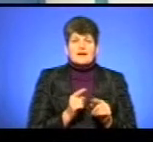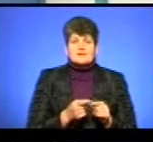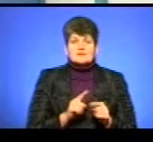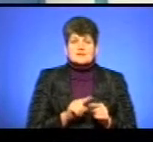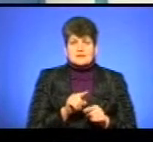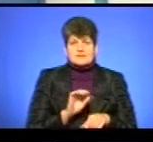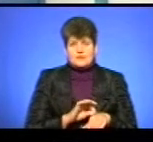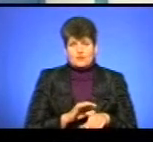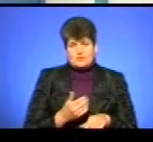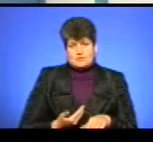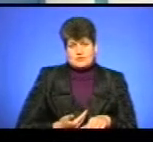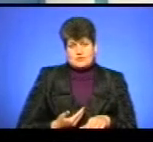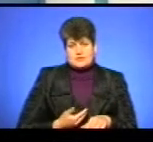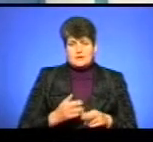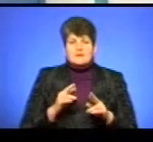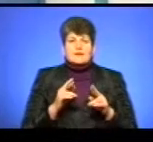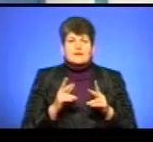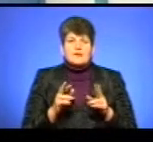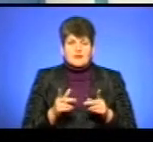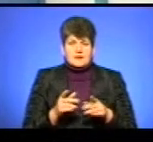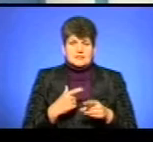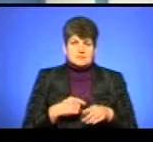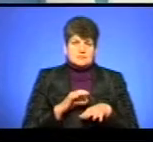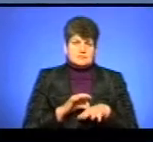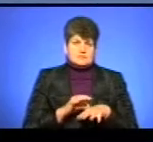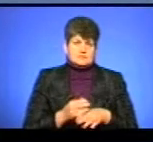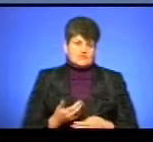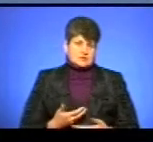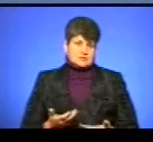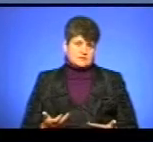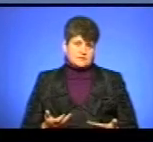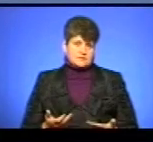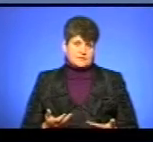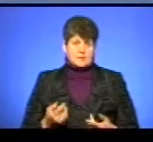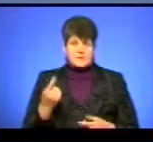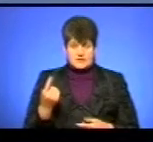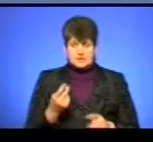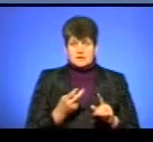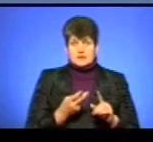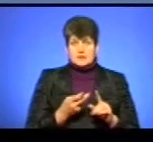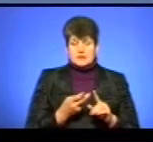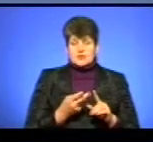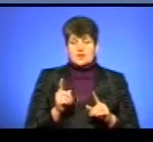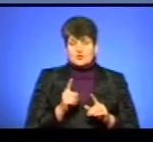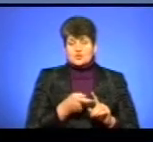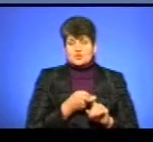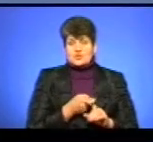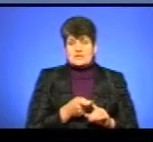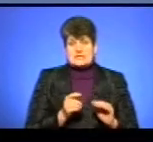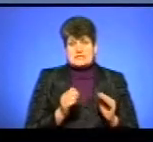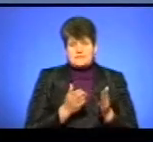захворюванням людина має справлятися і вести повноцінне життя. раз. Звичайно, що стосується вузьких